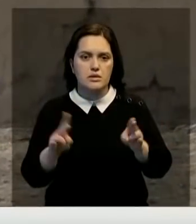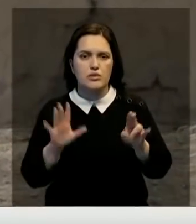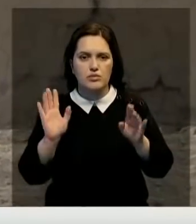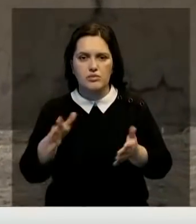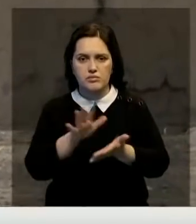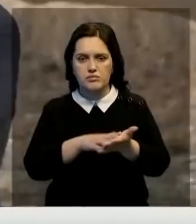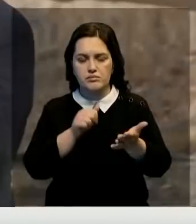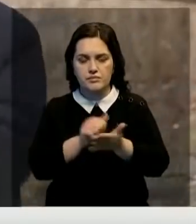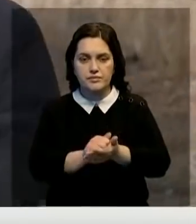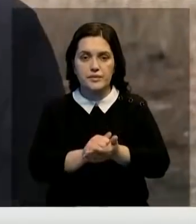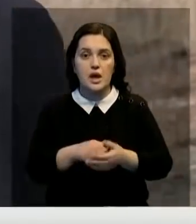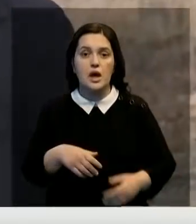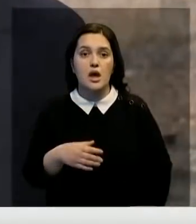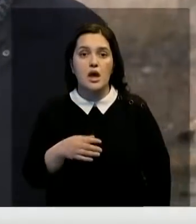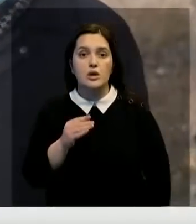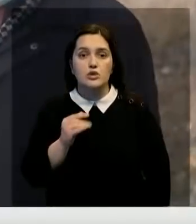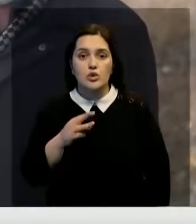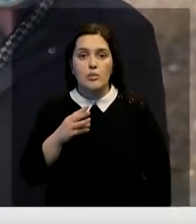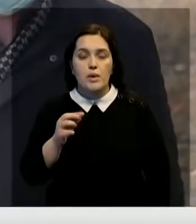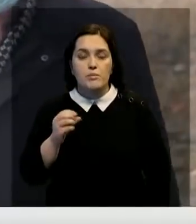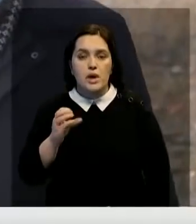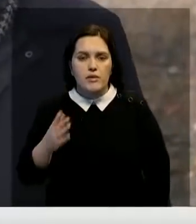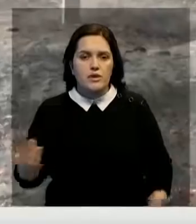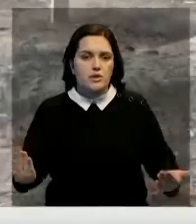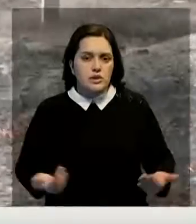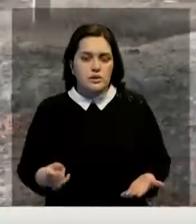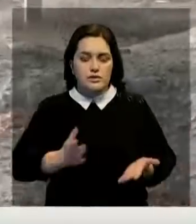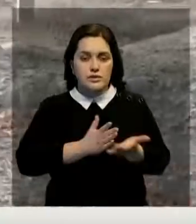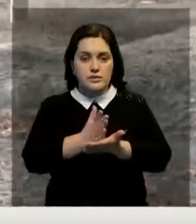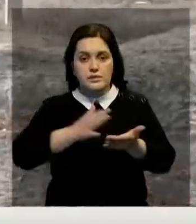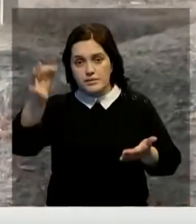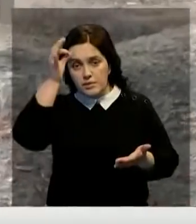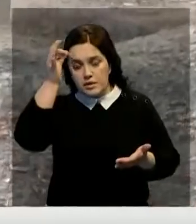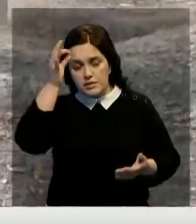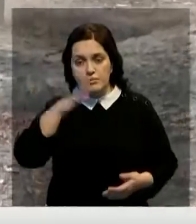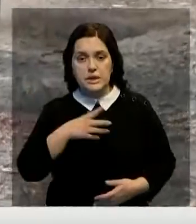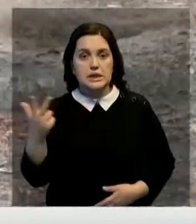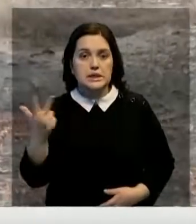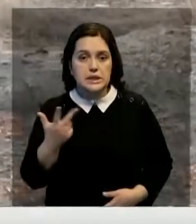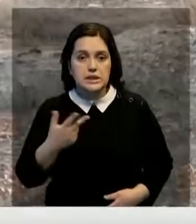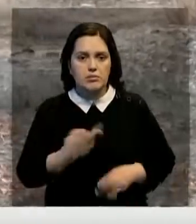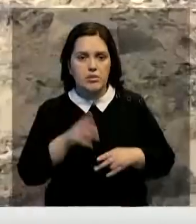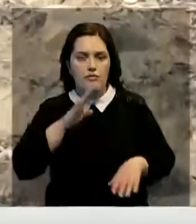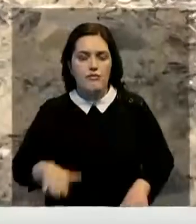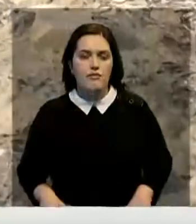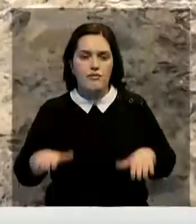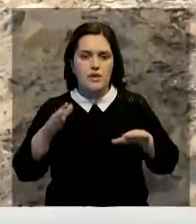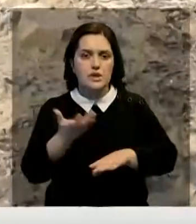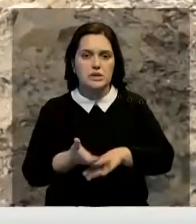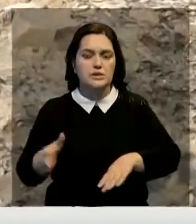руины. Жамбыл Жуманбай всю жизнь прожил в родном селе. Вспоминает, это было третье и самое сокрушительное наводнение.